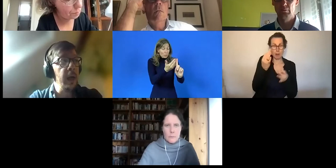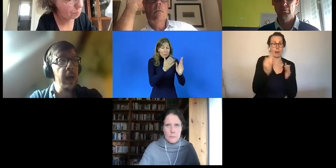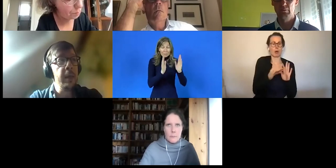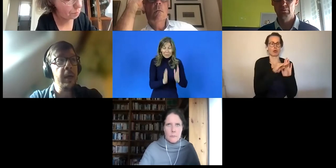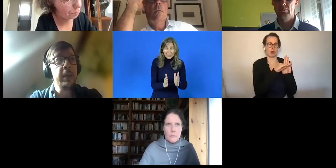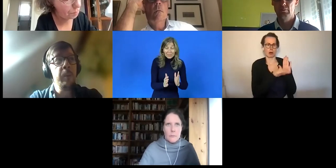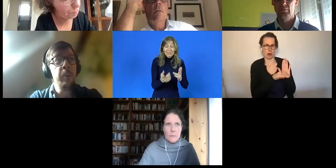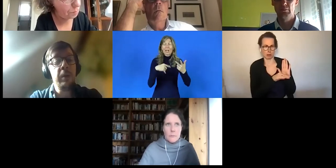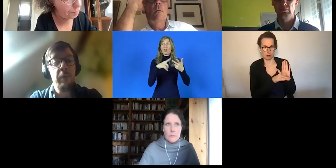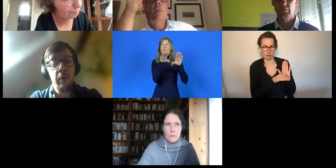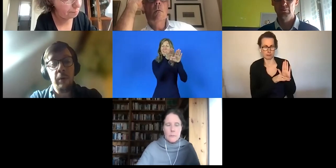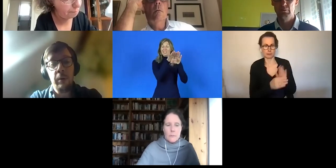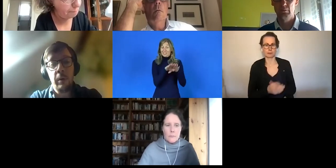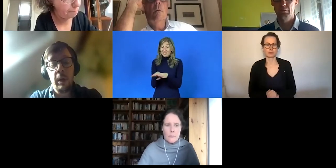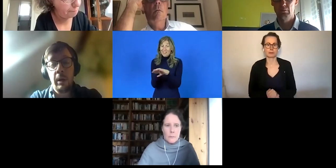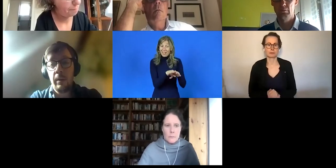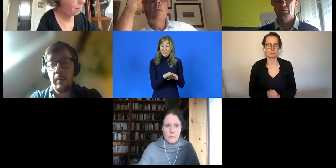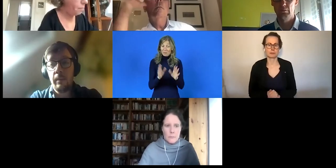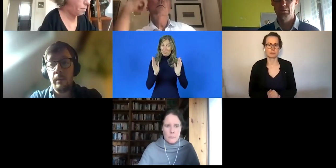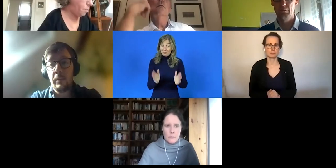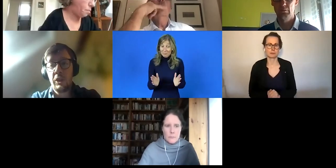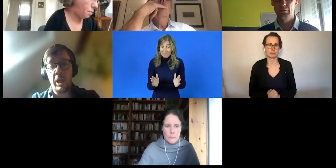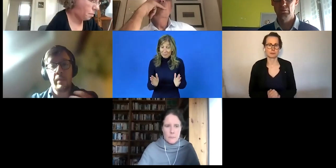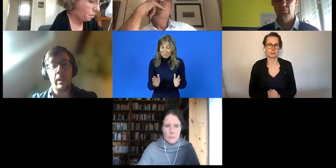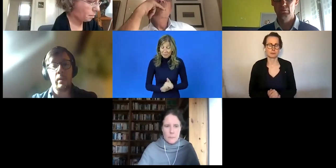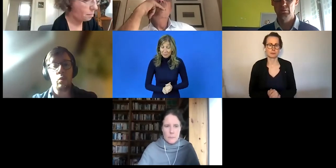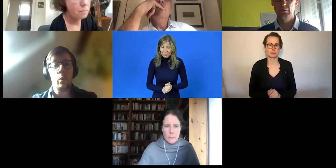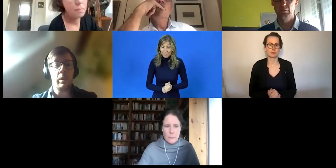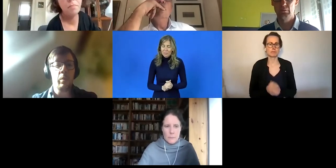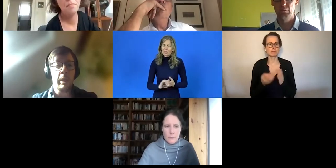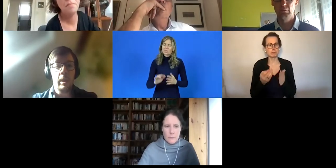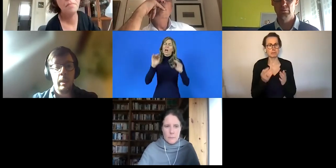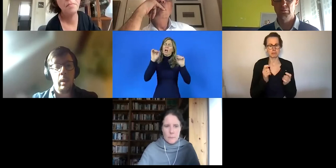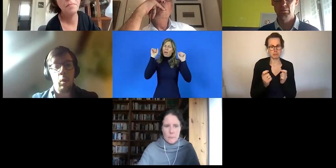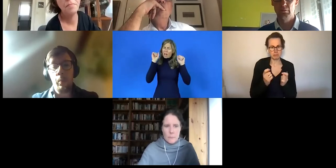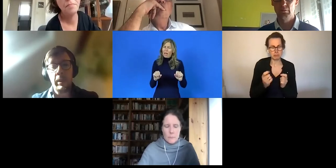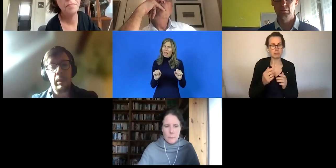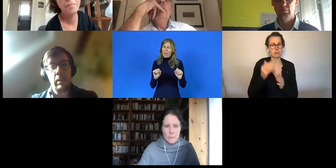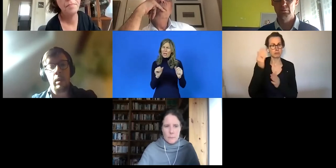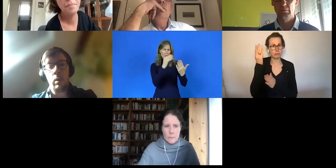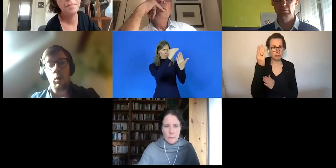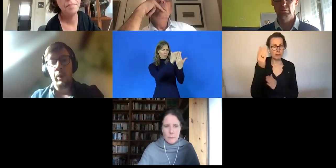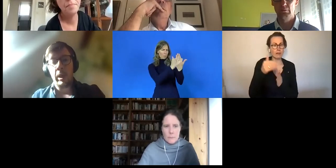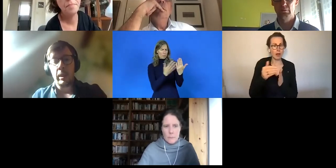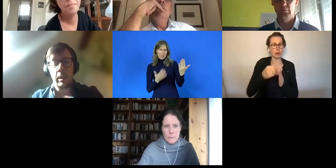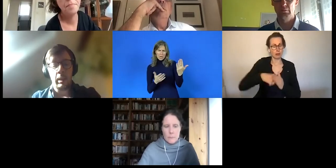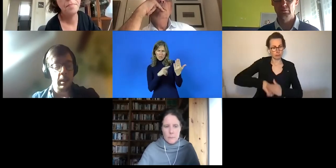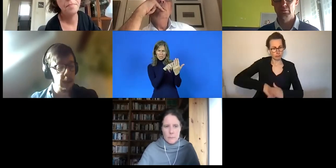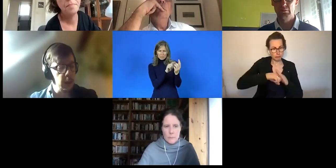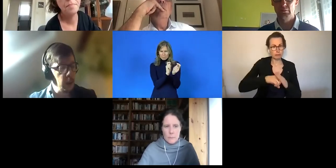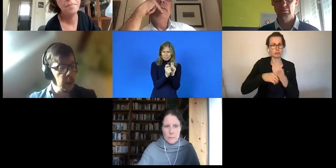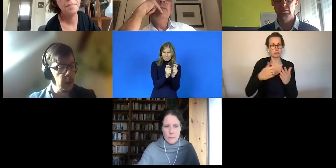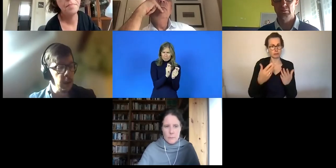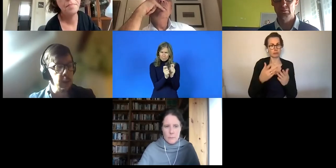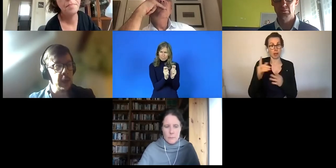eine Anerkennung braucht, eine Unterstützung und natürlich auch Normen. Und es kann auch weiter ausgestaltet werden,